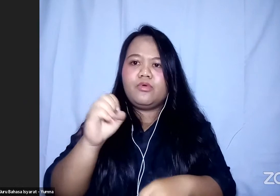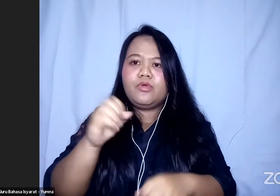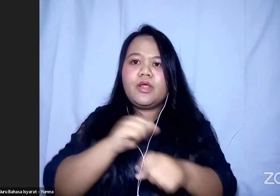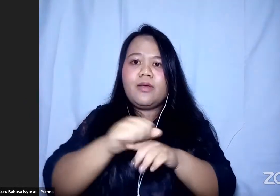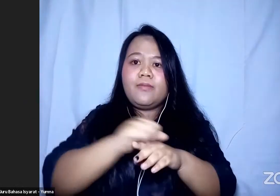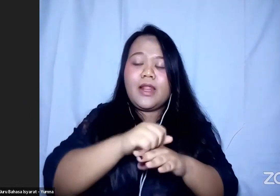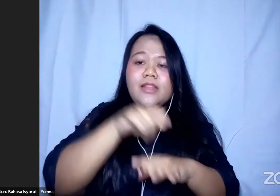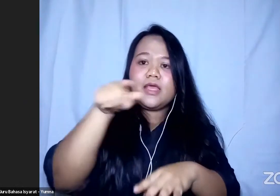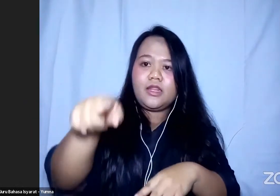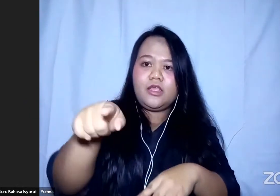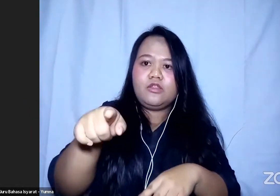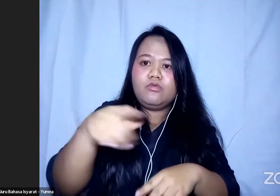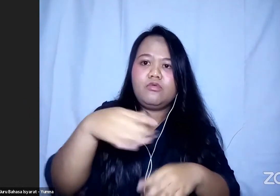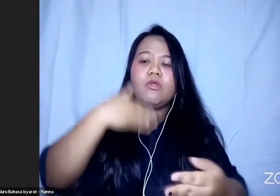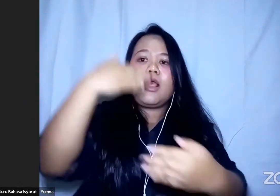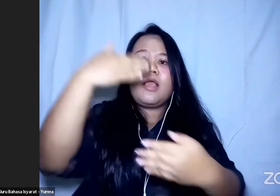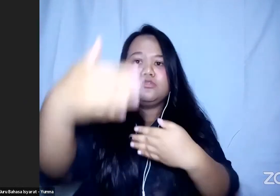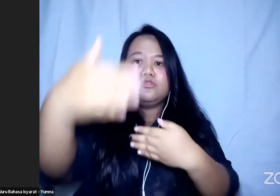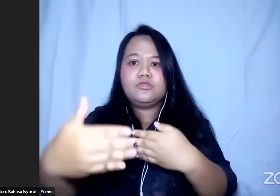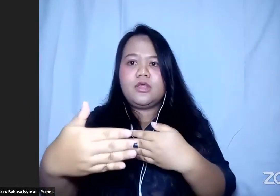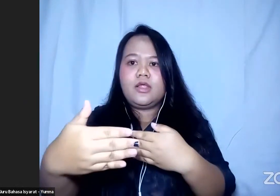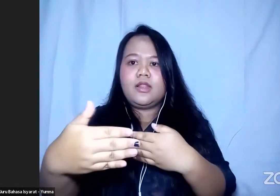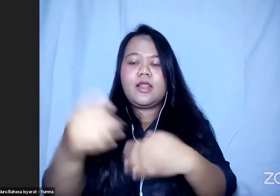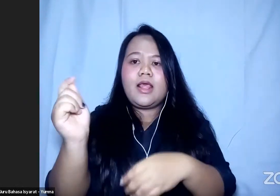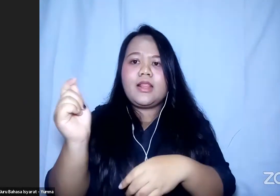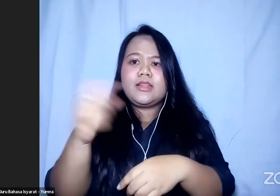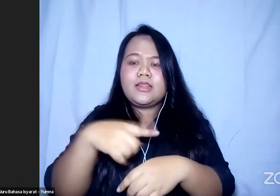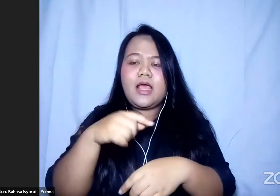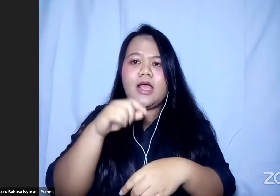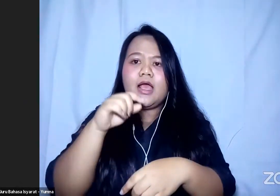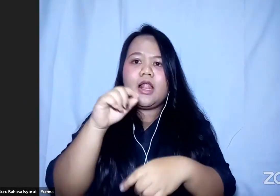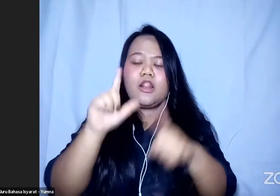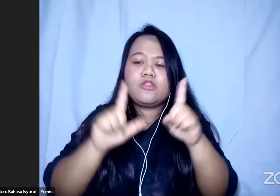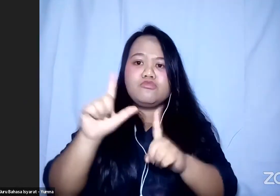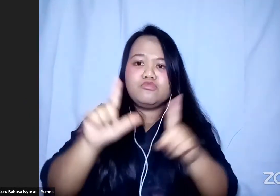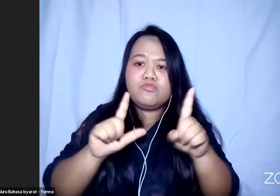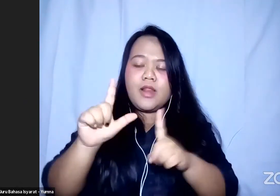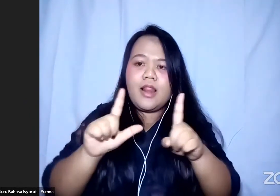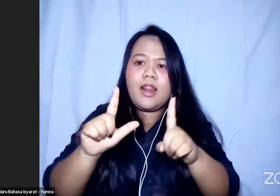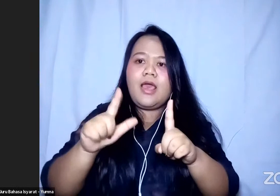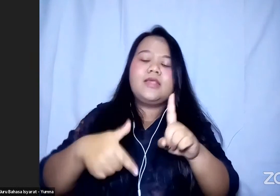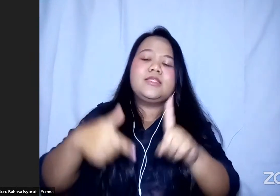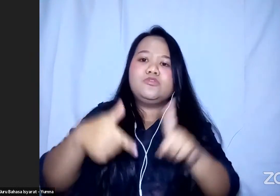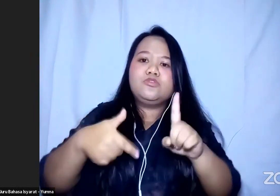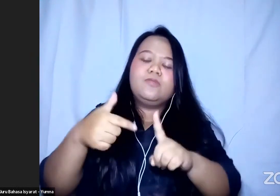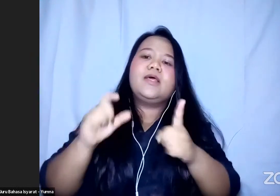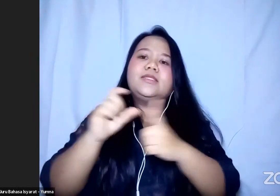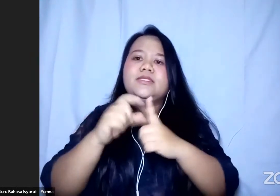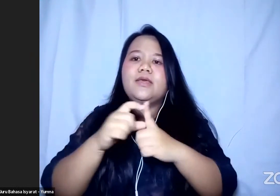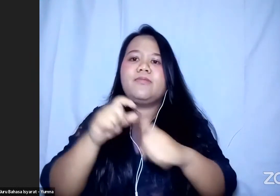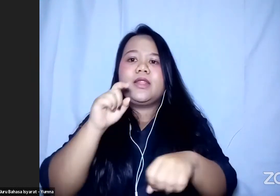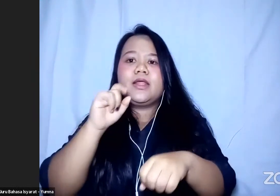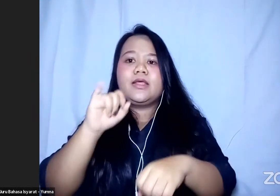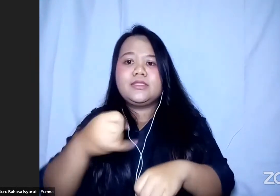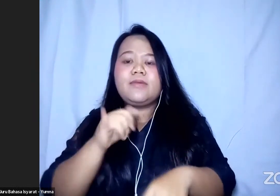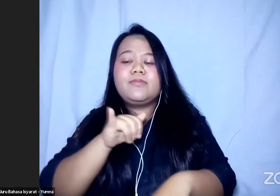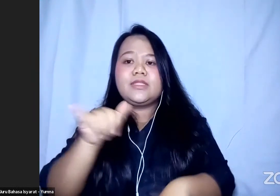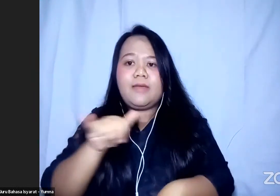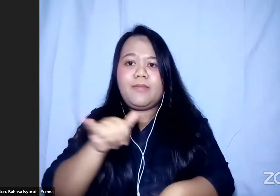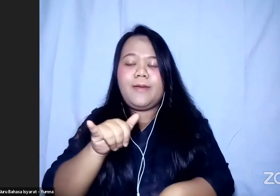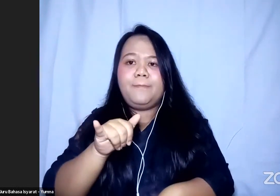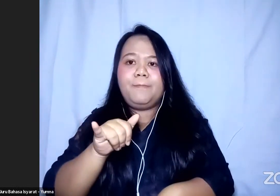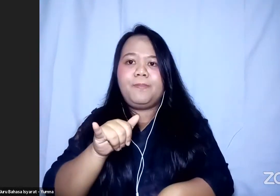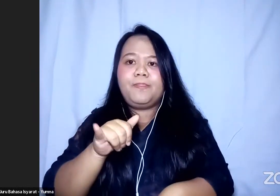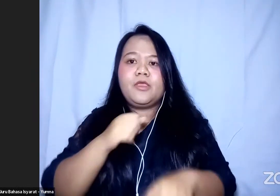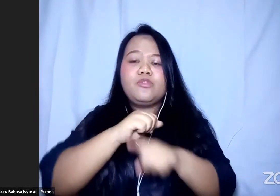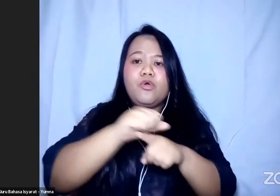Ini Juga Akan Dilanjutkan Di Tanggal 17 Desember Di Jam Yang Sama Dan Memang Untuk